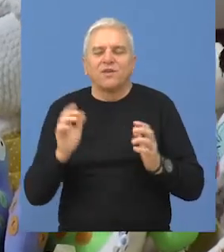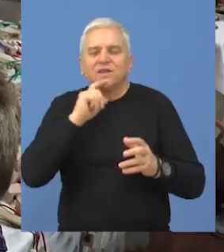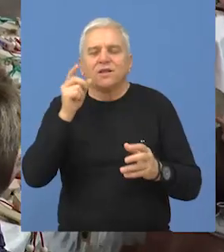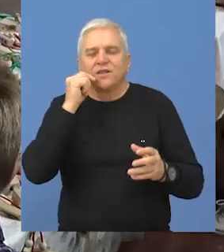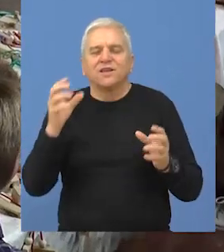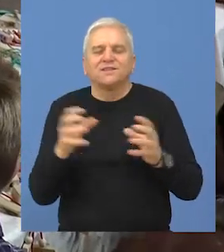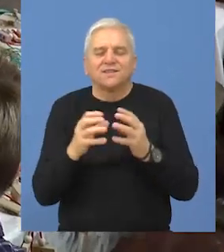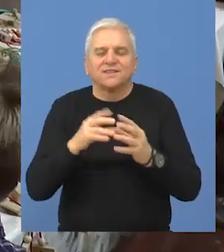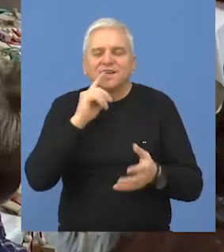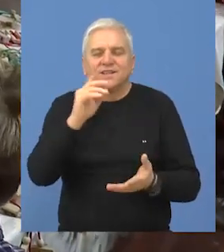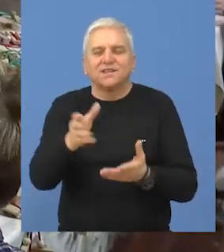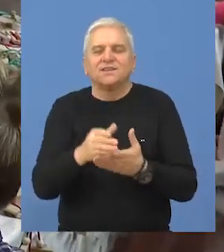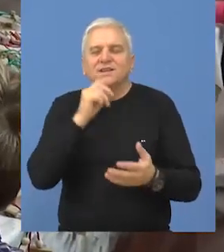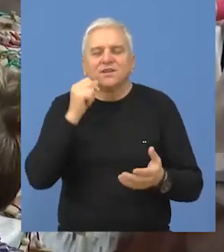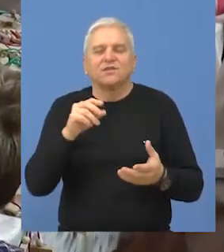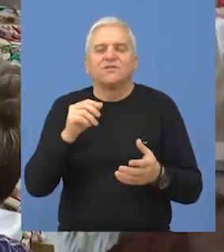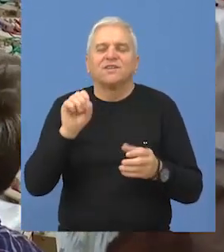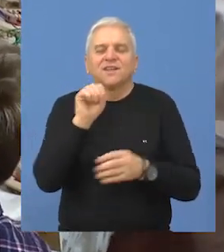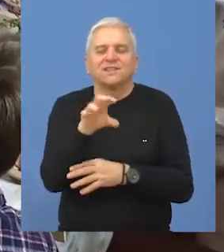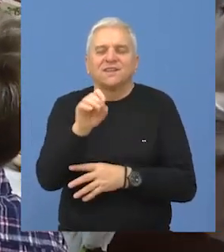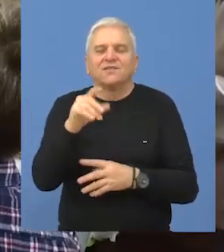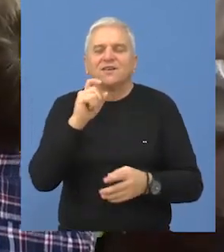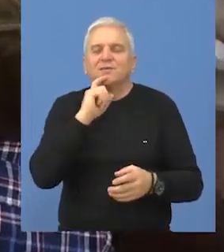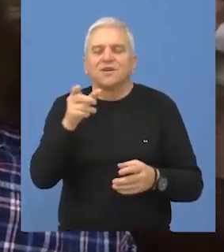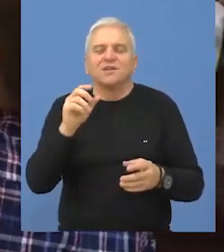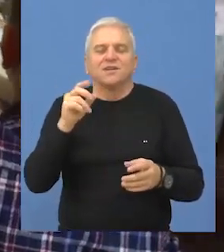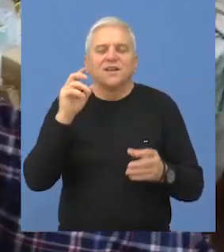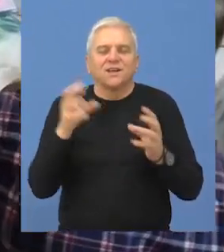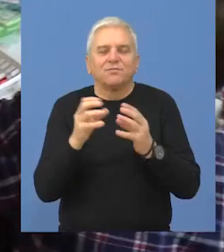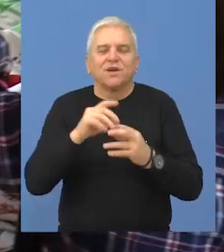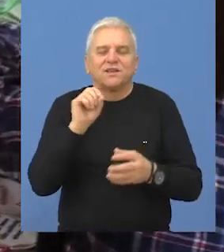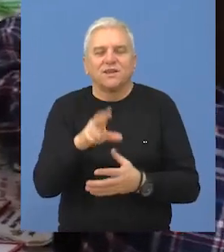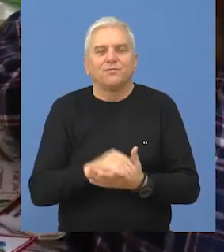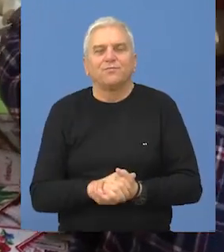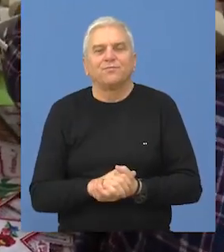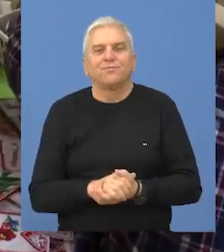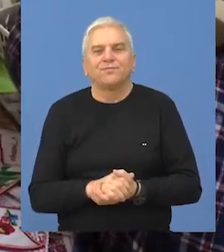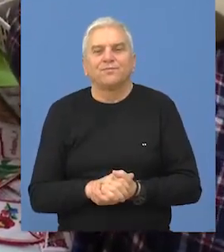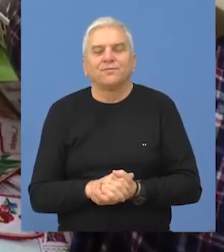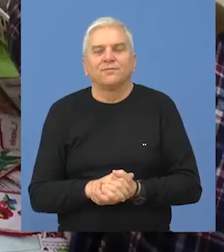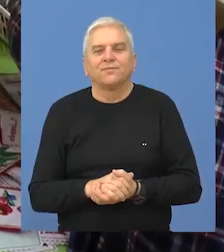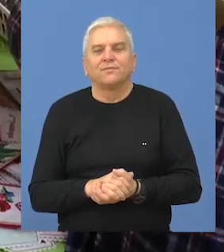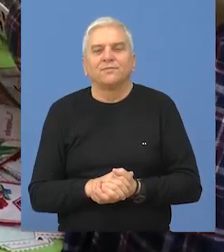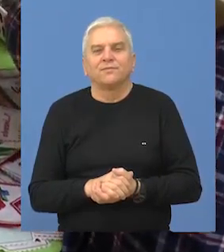nacionalne manjine, nacionalne zajednice i Nacionalnog saveta Mađarske nacionalne manjine.